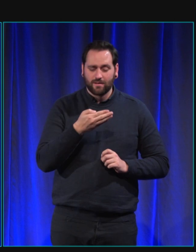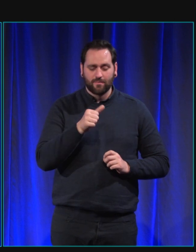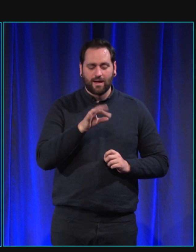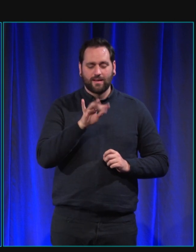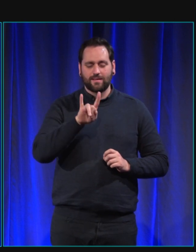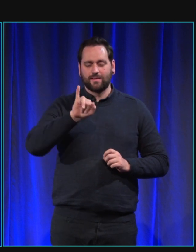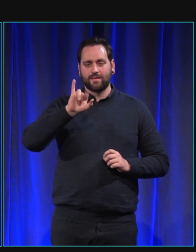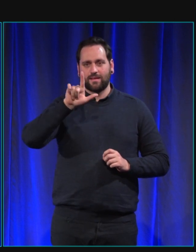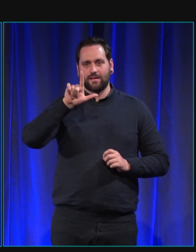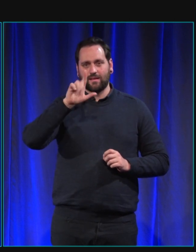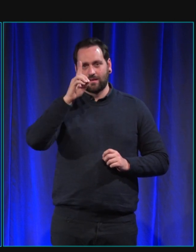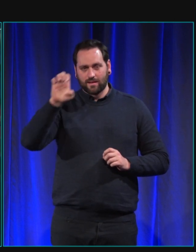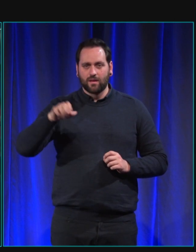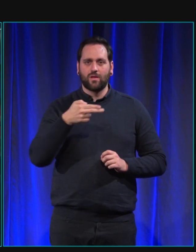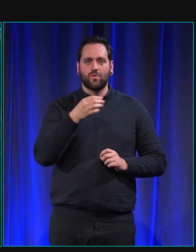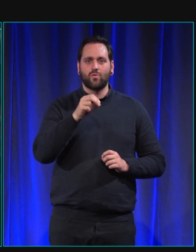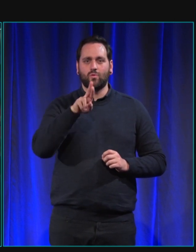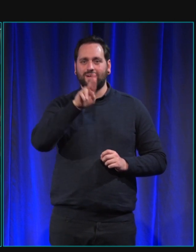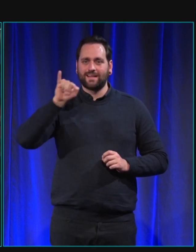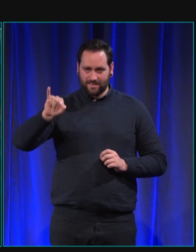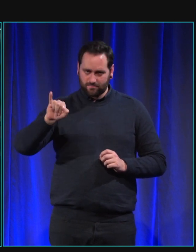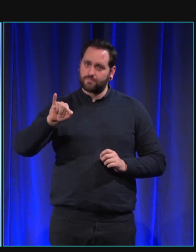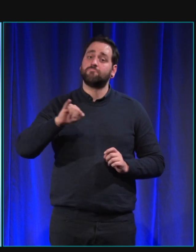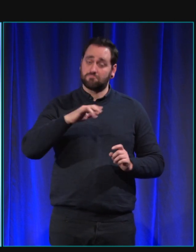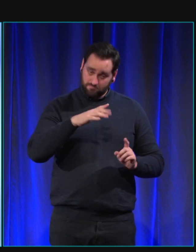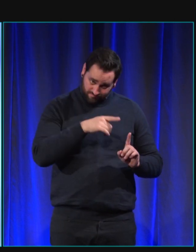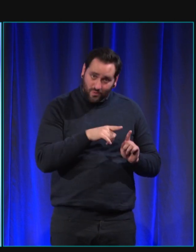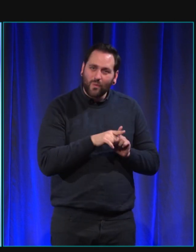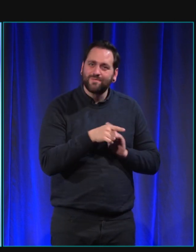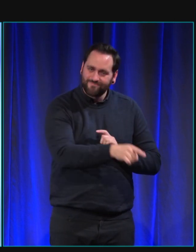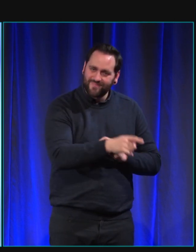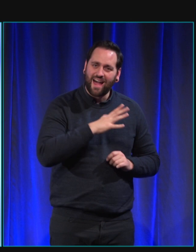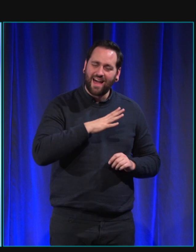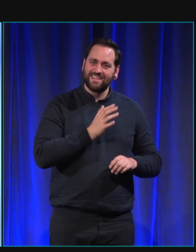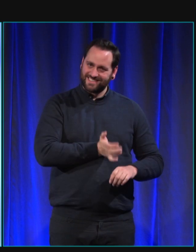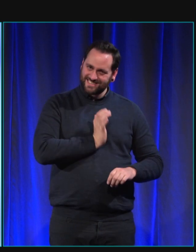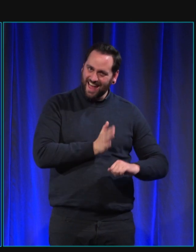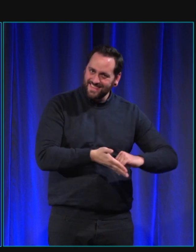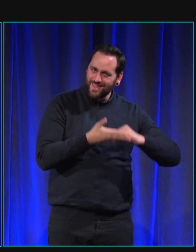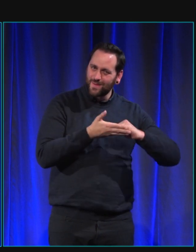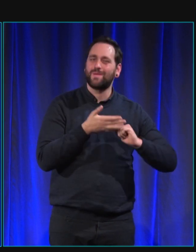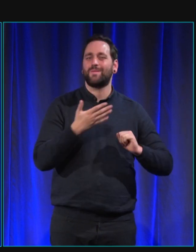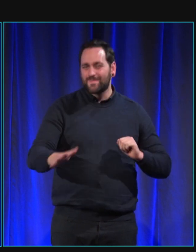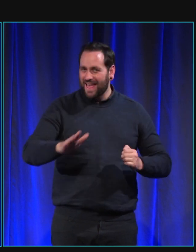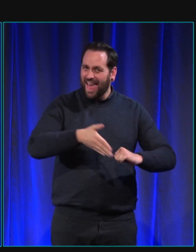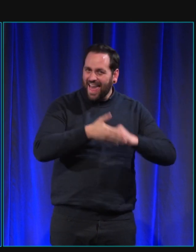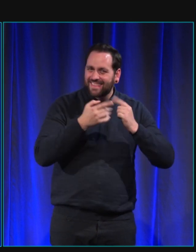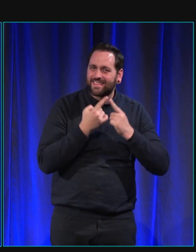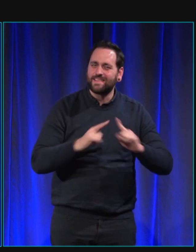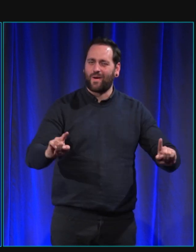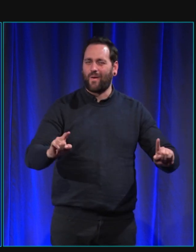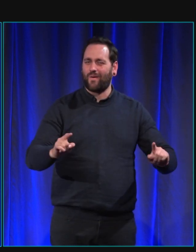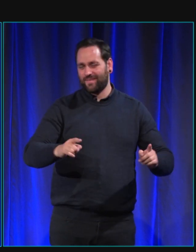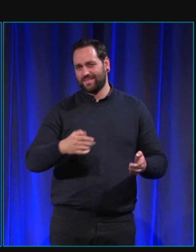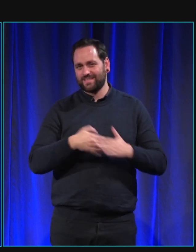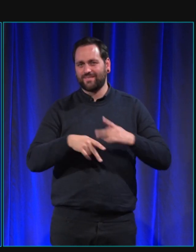un chien d'assistance mais qui vous aide dans d'autres dans d'autres tâches au quotidien puisque